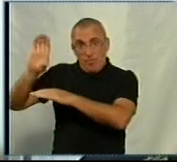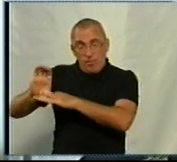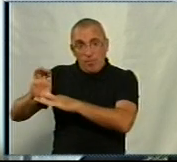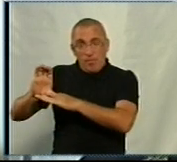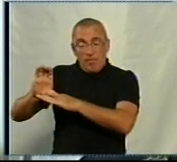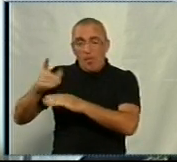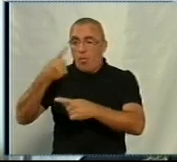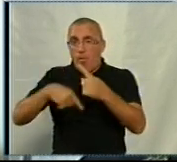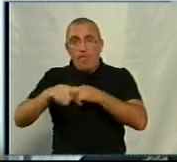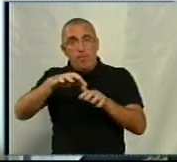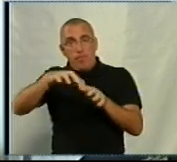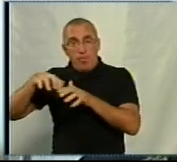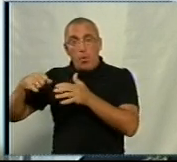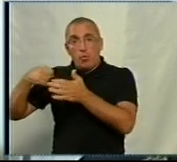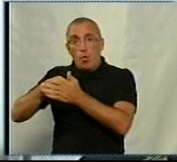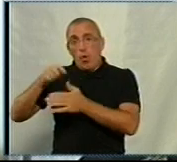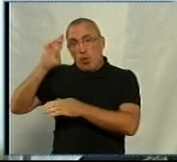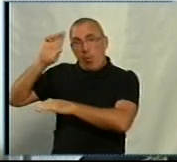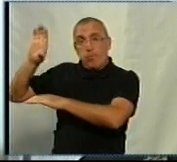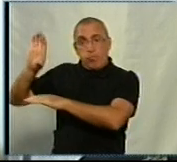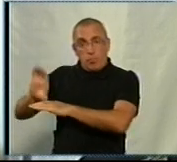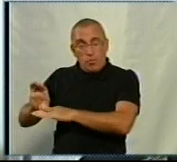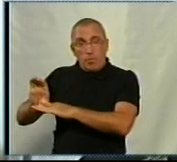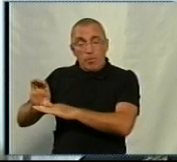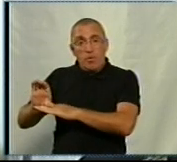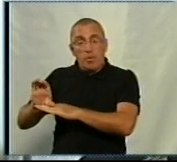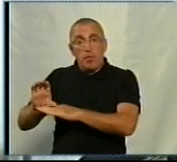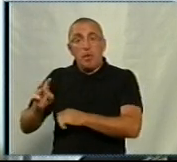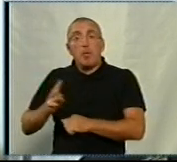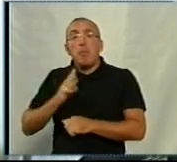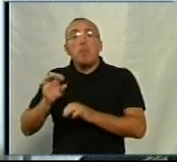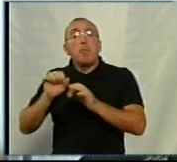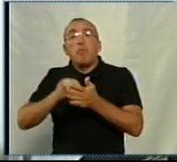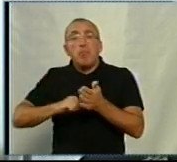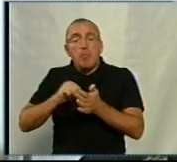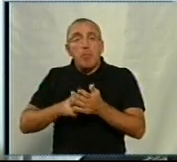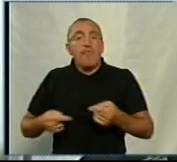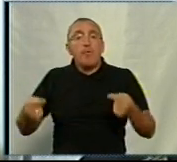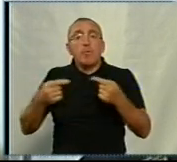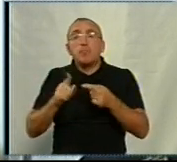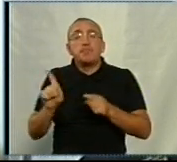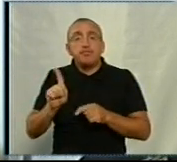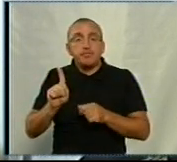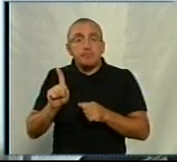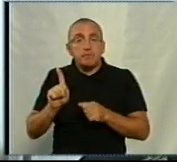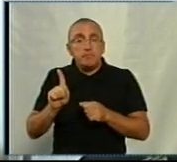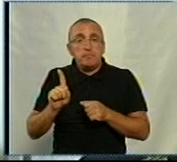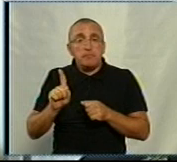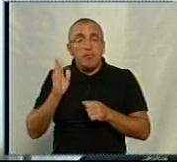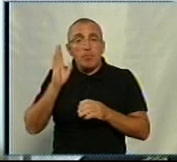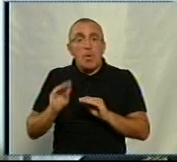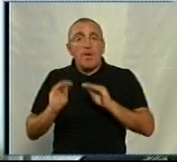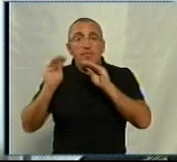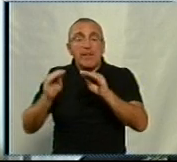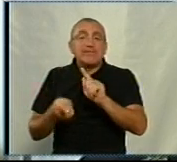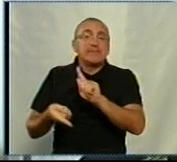відкликається до державного бюджету. З мотивацією відповідною, що будуть внесені